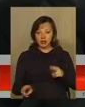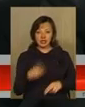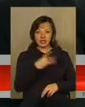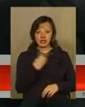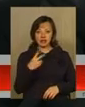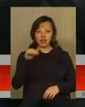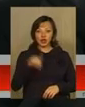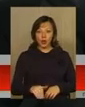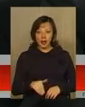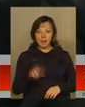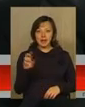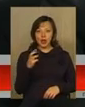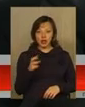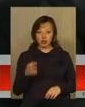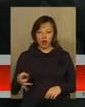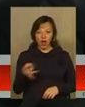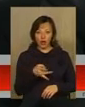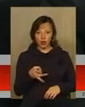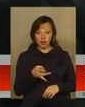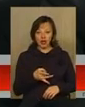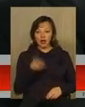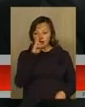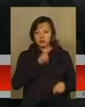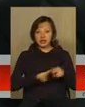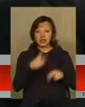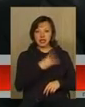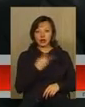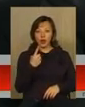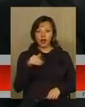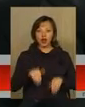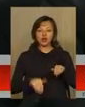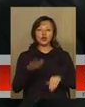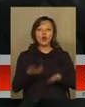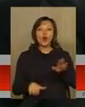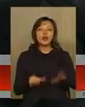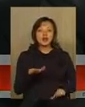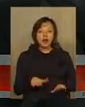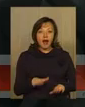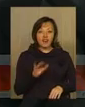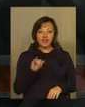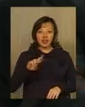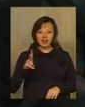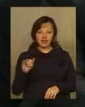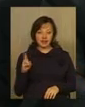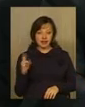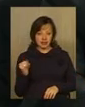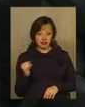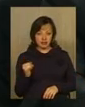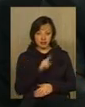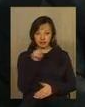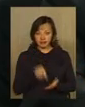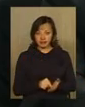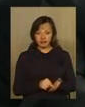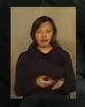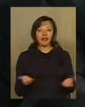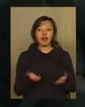Білогірському районі страхфонду, де ділося 31 тонна по Вільковецькому районі, де